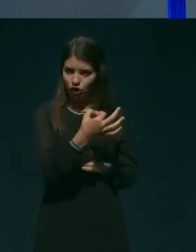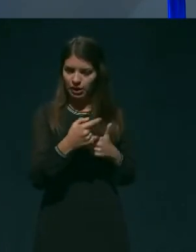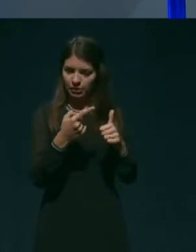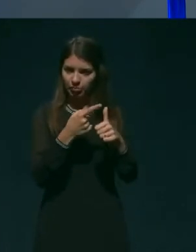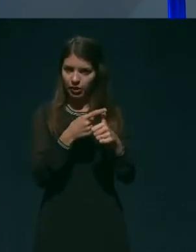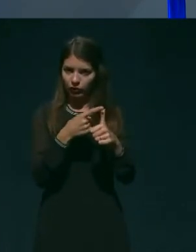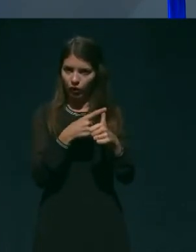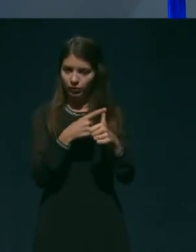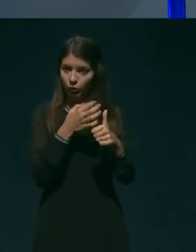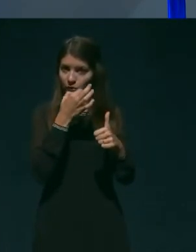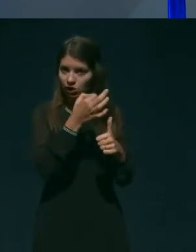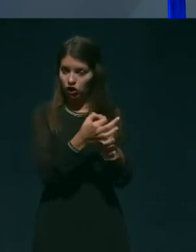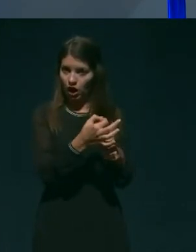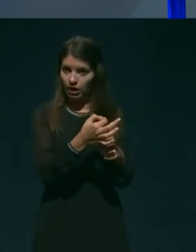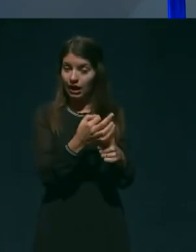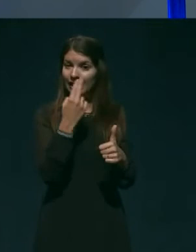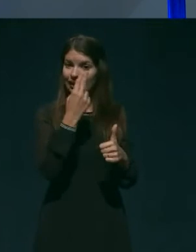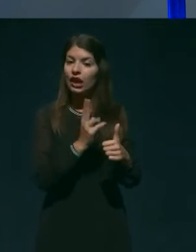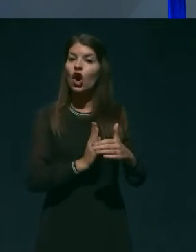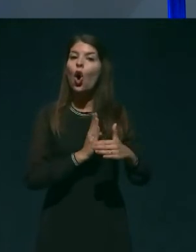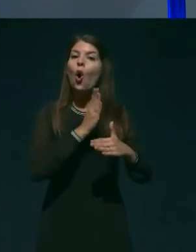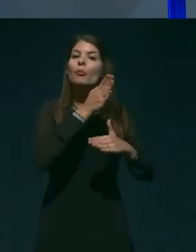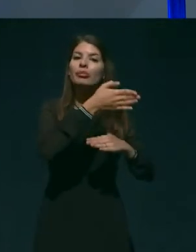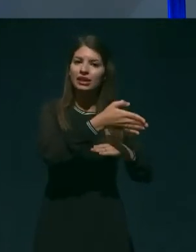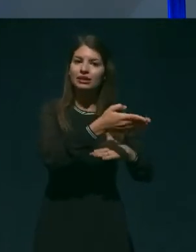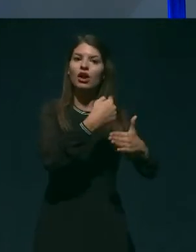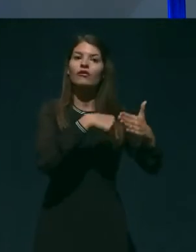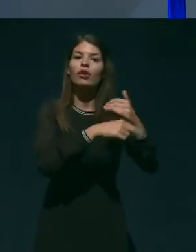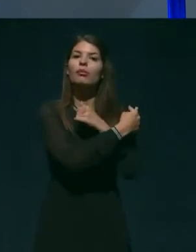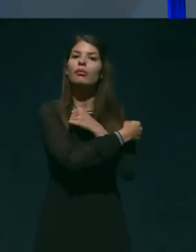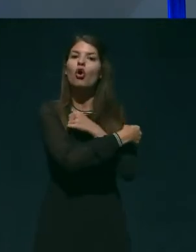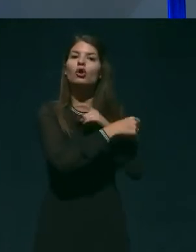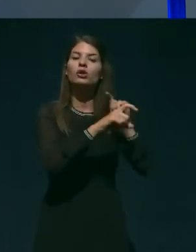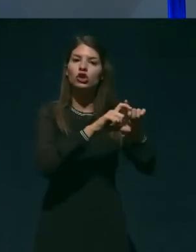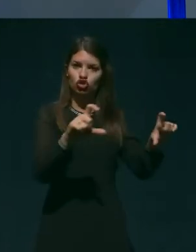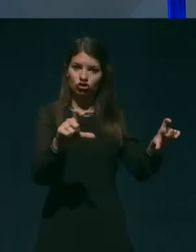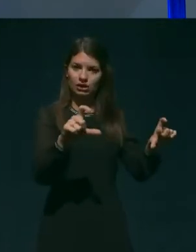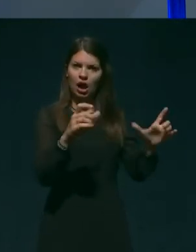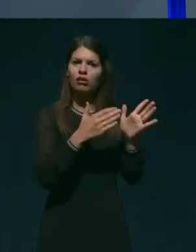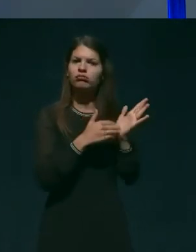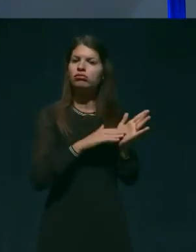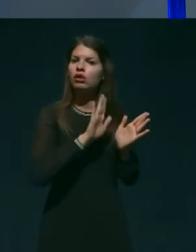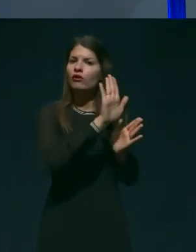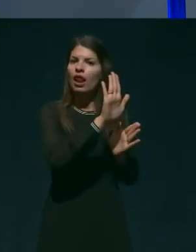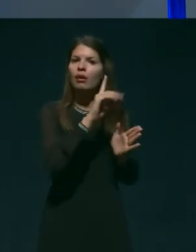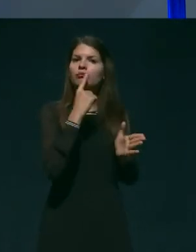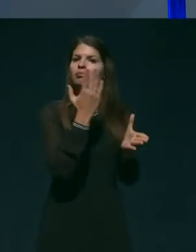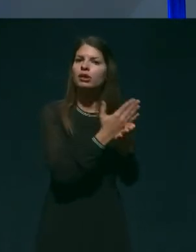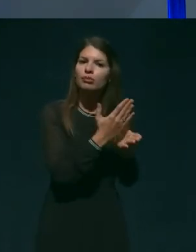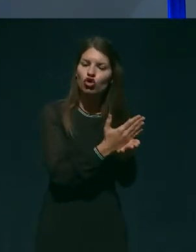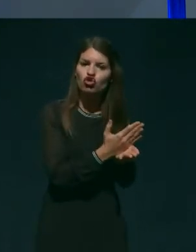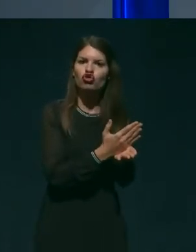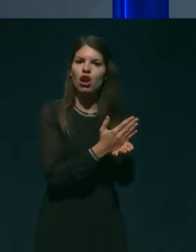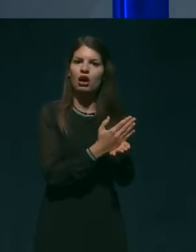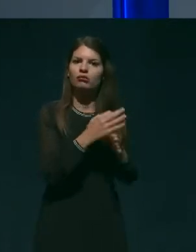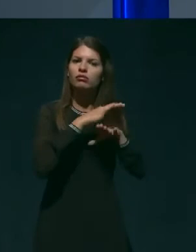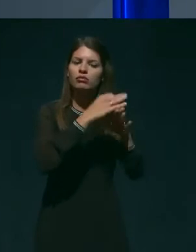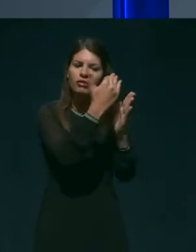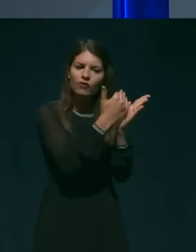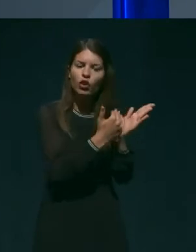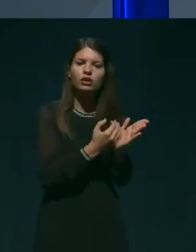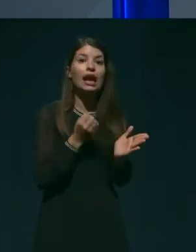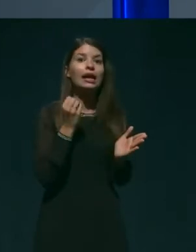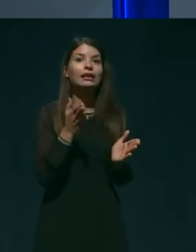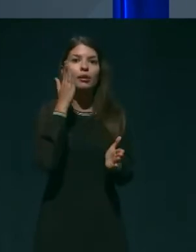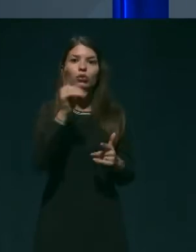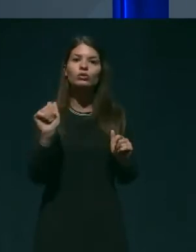nanaša na obiske v bovnišnicah. Kakšna so priporočila, navodila, kdaj bodo so opet dovoljeni in